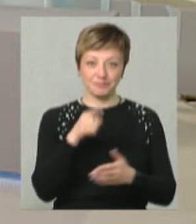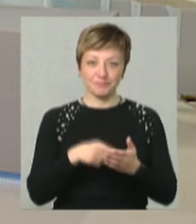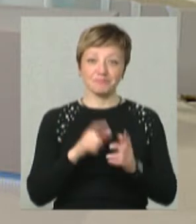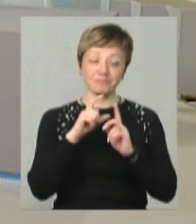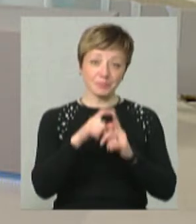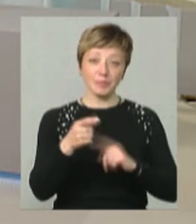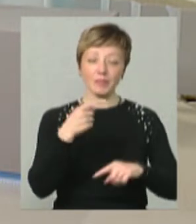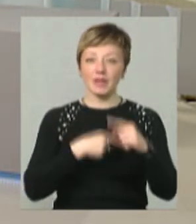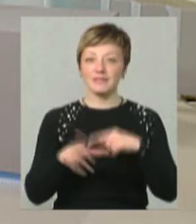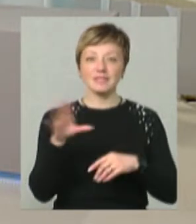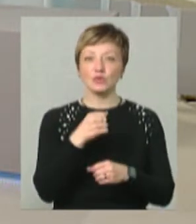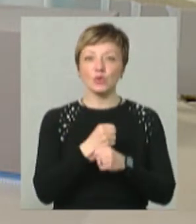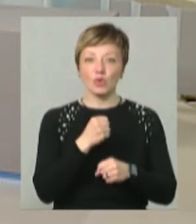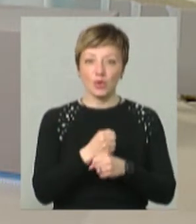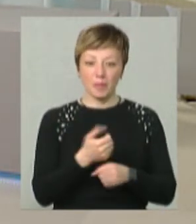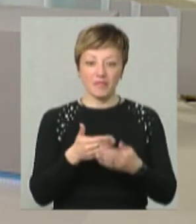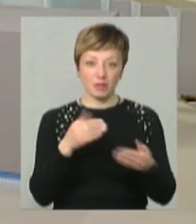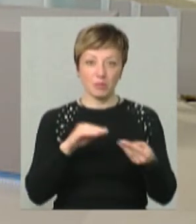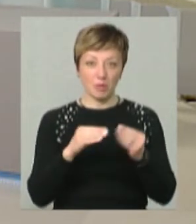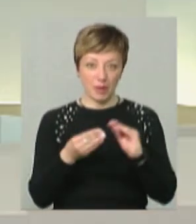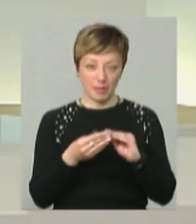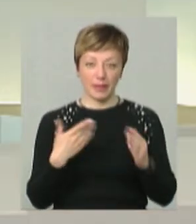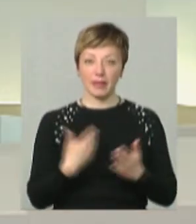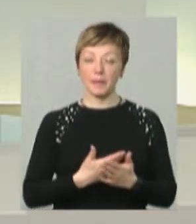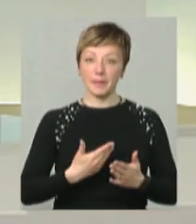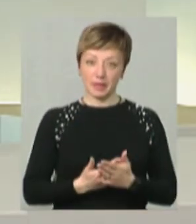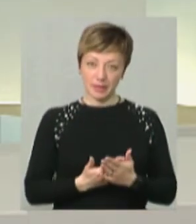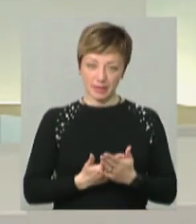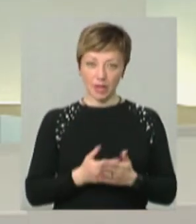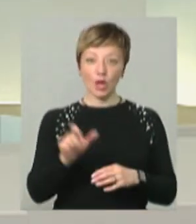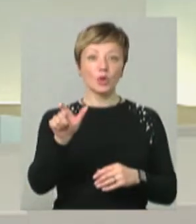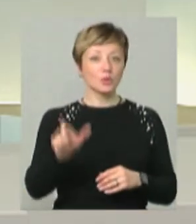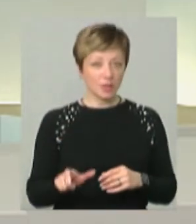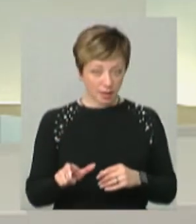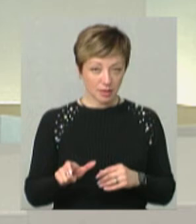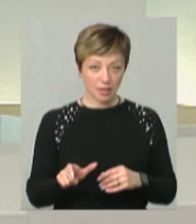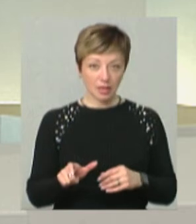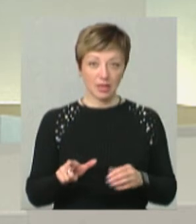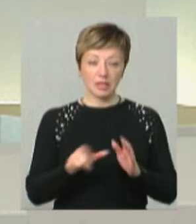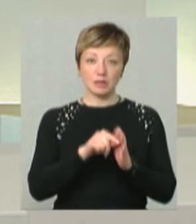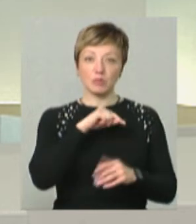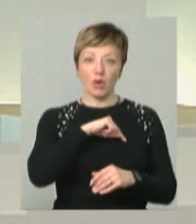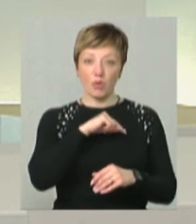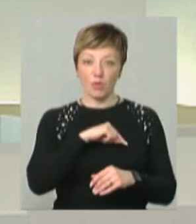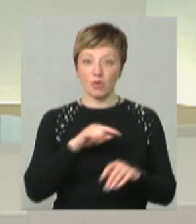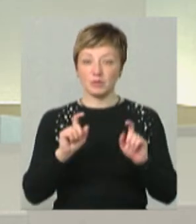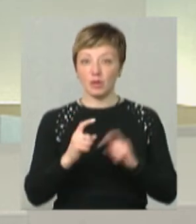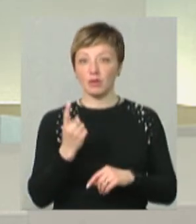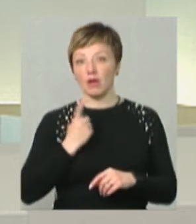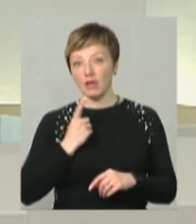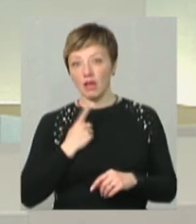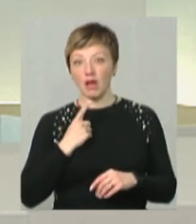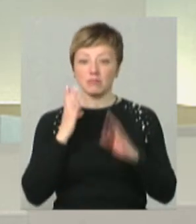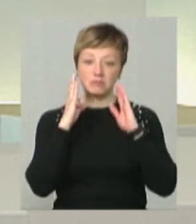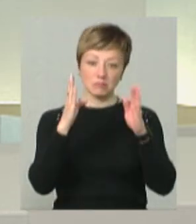ми повернемося, тому що все, що ми робимо, йде від проблеми. От, наприклад, людина з психологом сидить одна і працює в